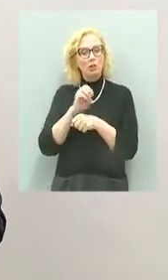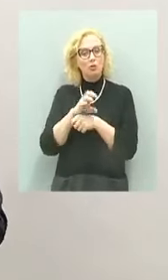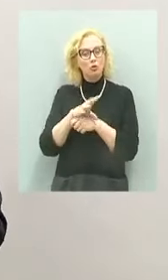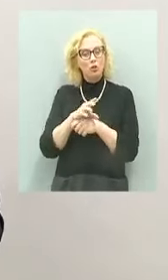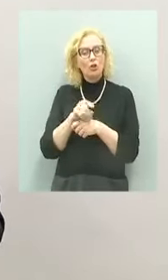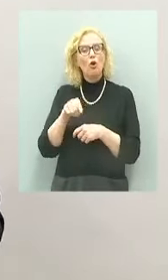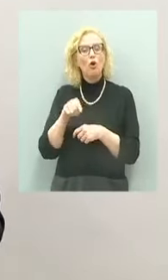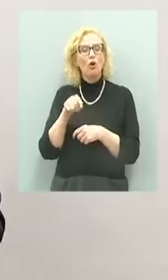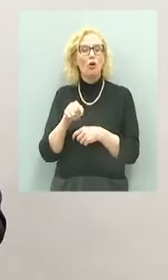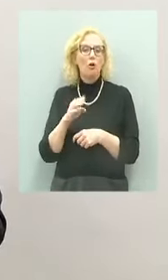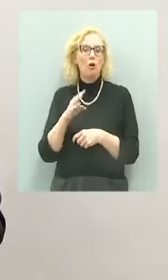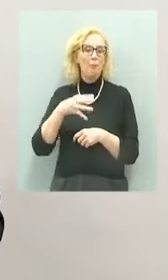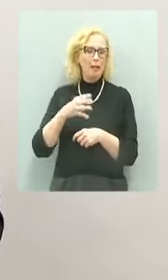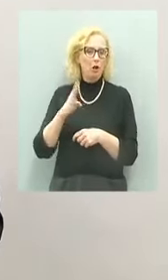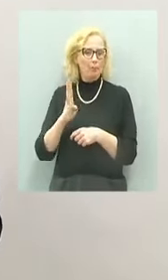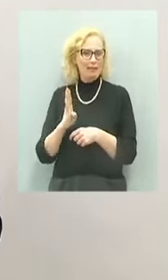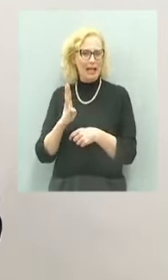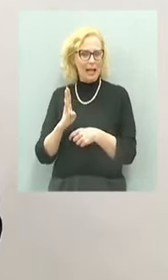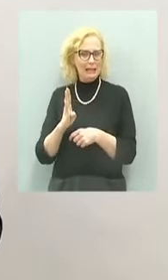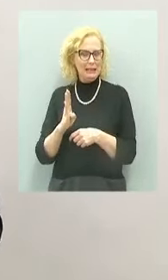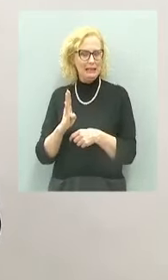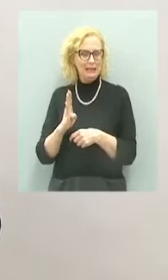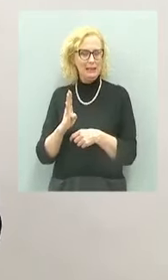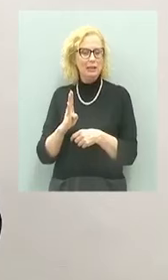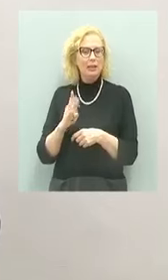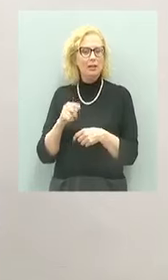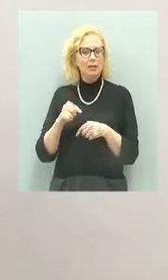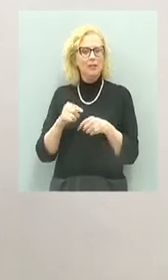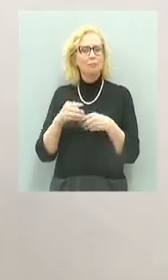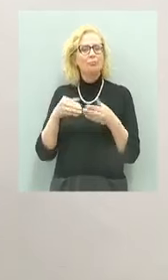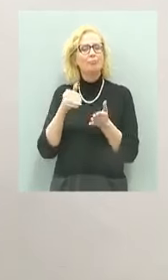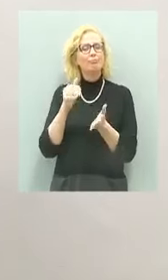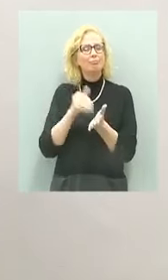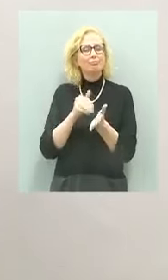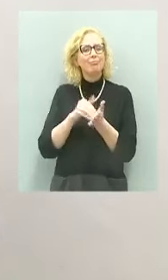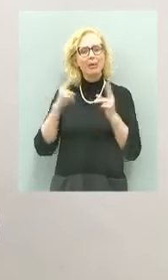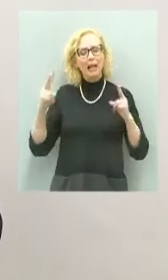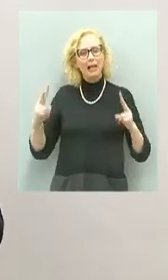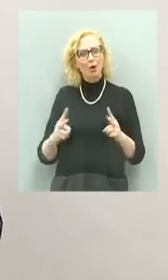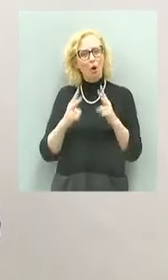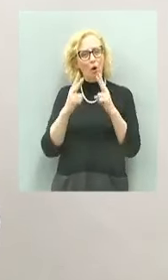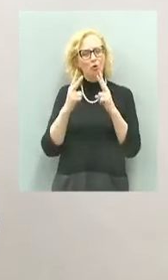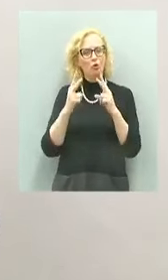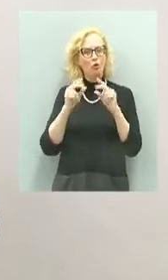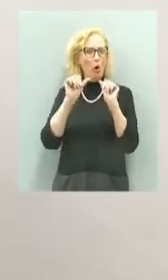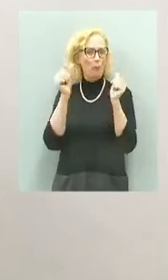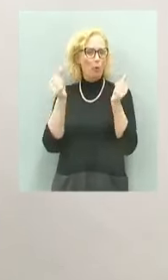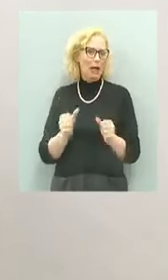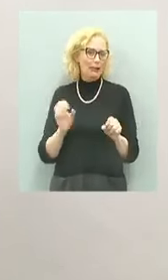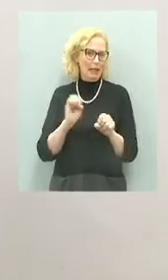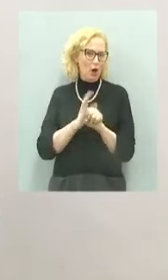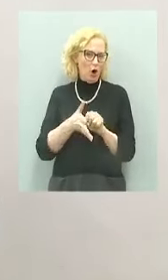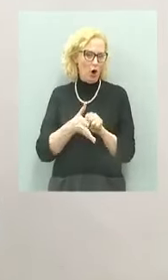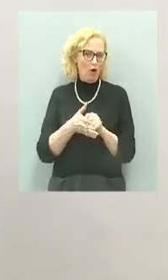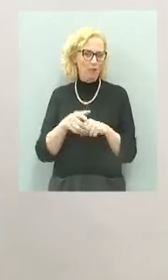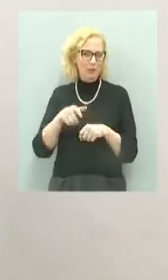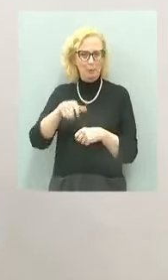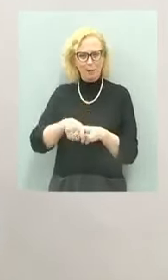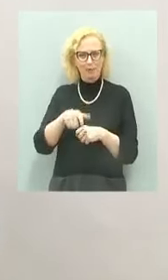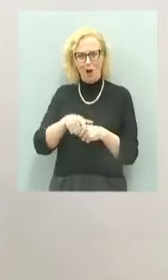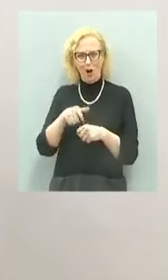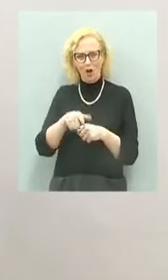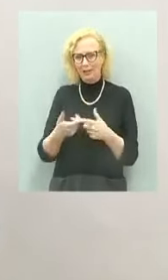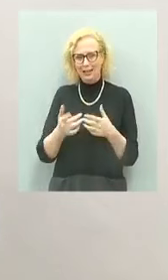provincia autonoma di Trento, Mirko Bisesti, ha partecipato a un incontro, le modalità Covid impongono